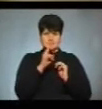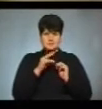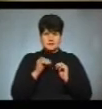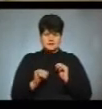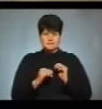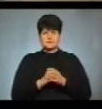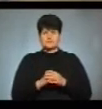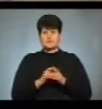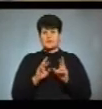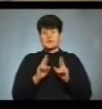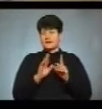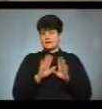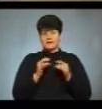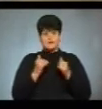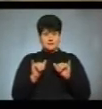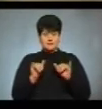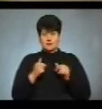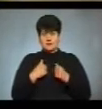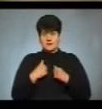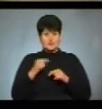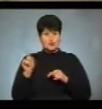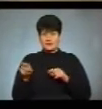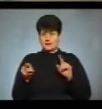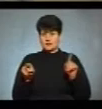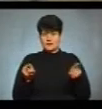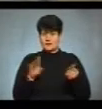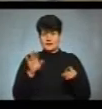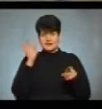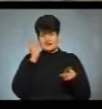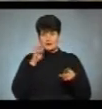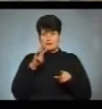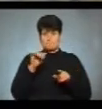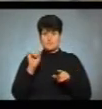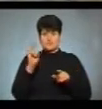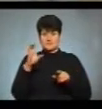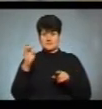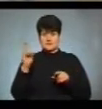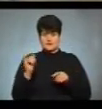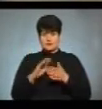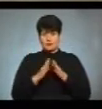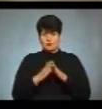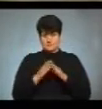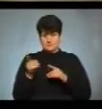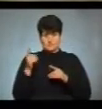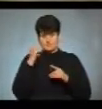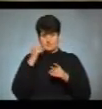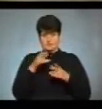Як не дивно, як на мене, що ні один, ні другий не згадує про мінські домовленості, тобто таке враження, що їх не існує.